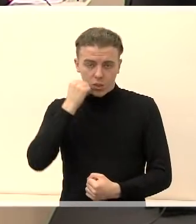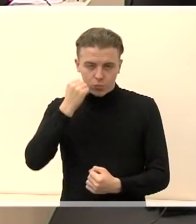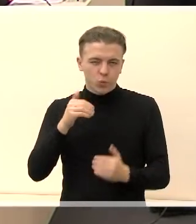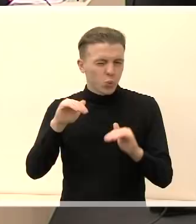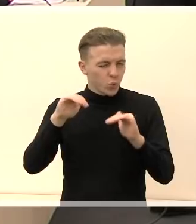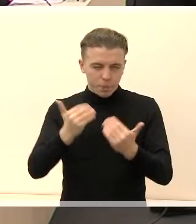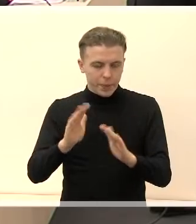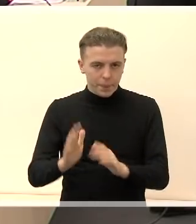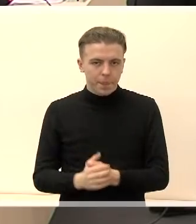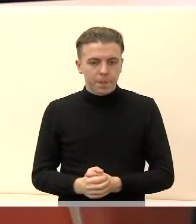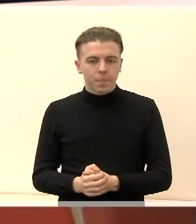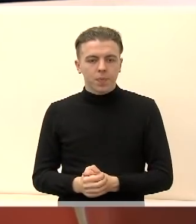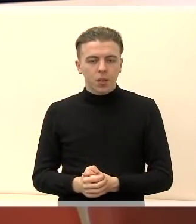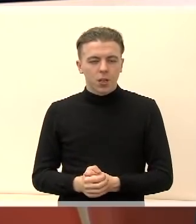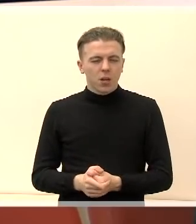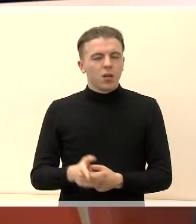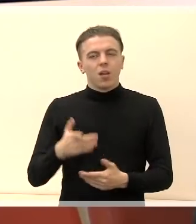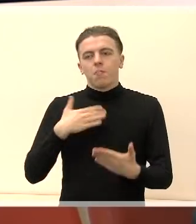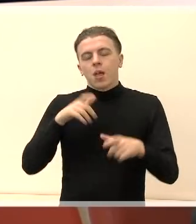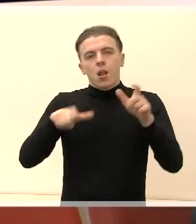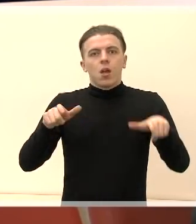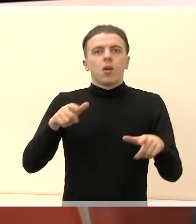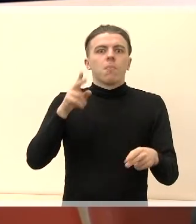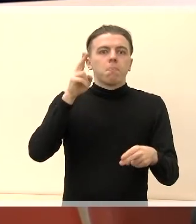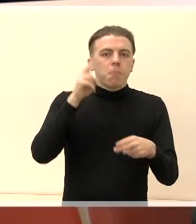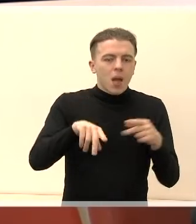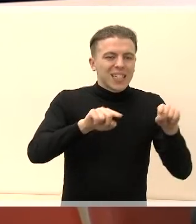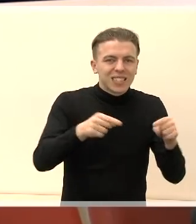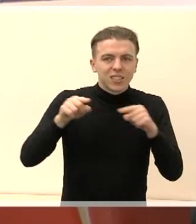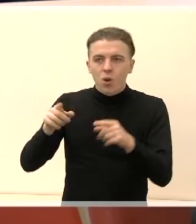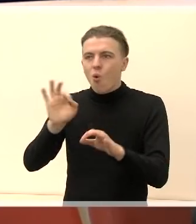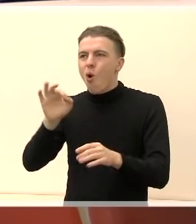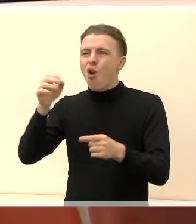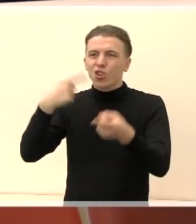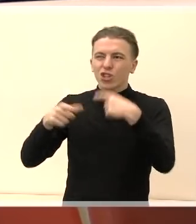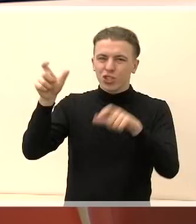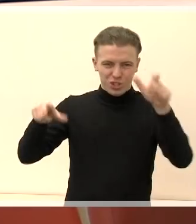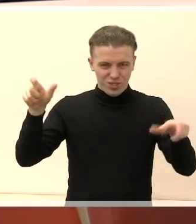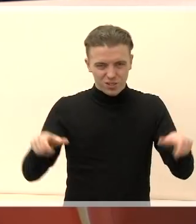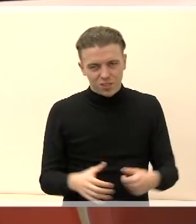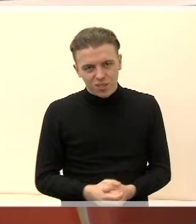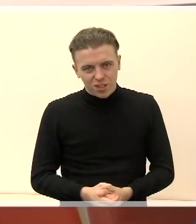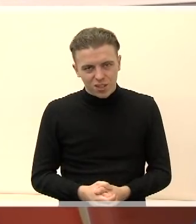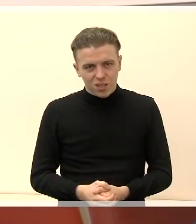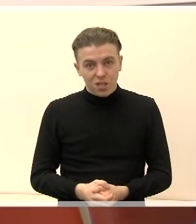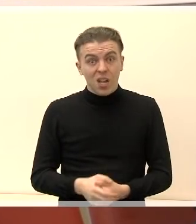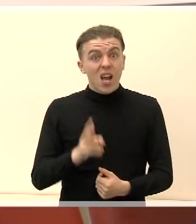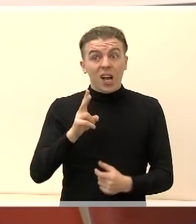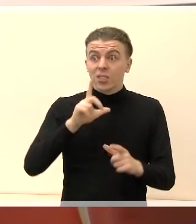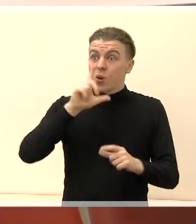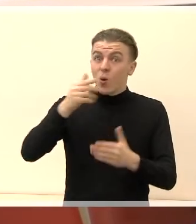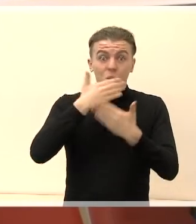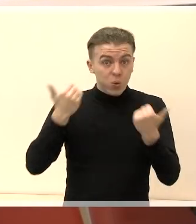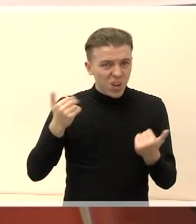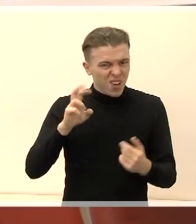trupai. Nu, klausykite, mėlyje, baigim čia spekulacijas dėl tų grįžtančių. Tai čia reiškia, kurie neišvažiavo, kur liko,